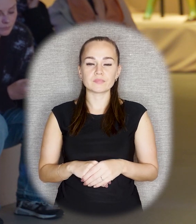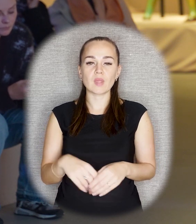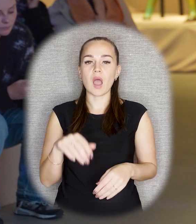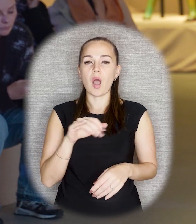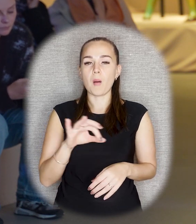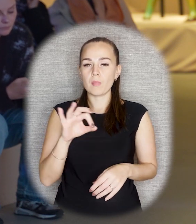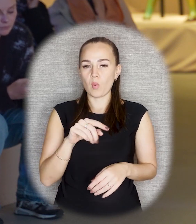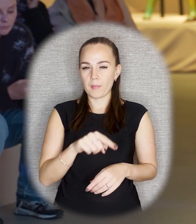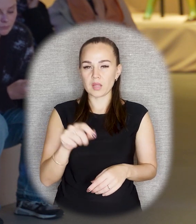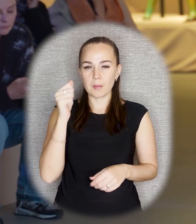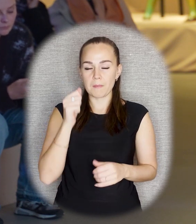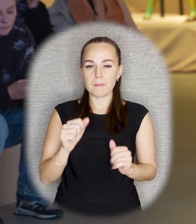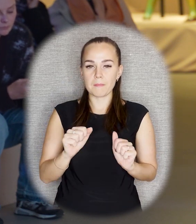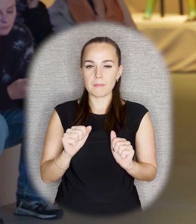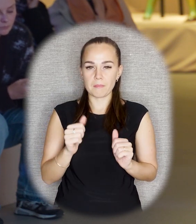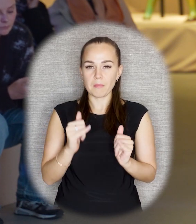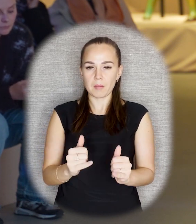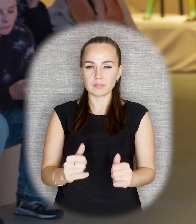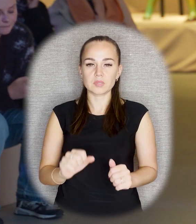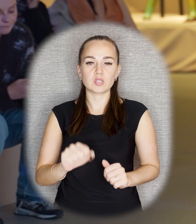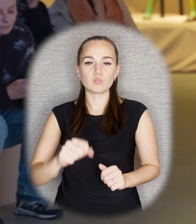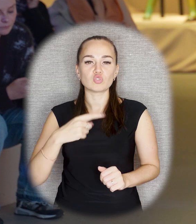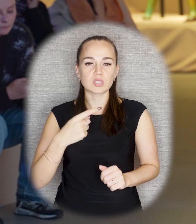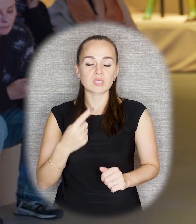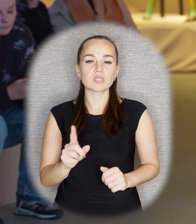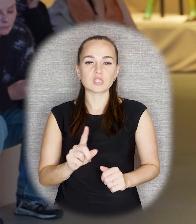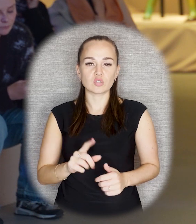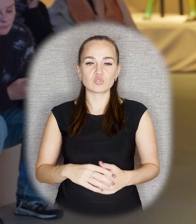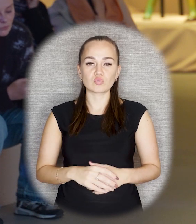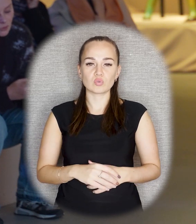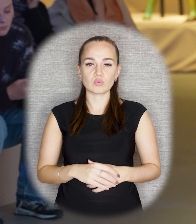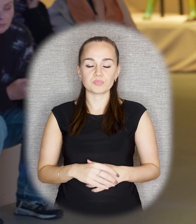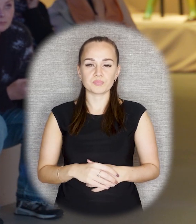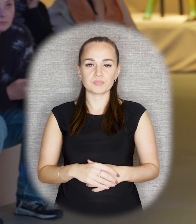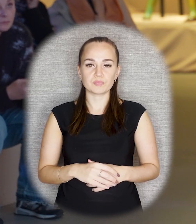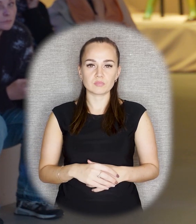Также про этот памятник можно сказать, что